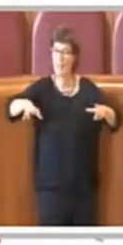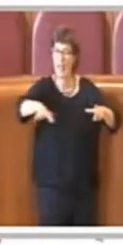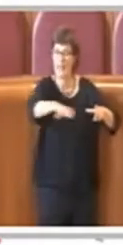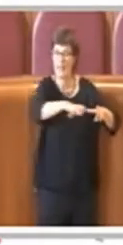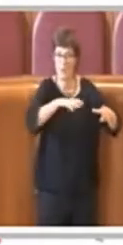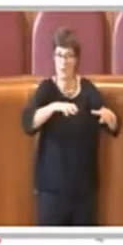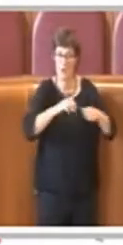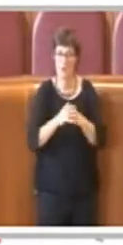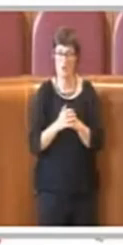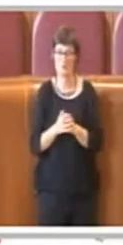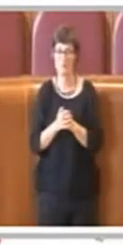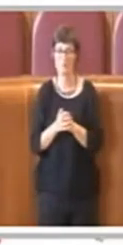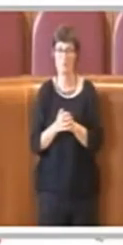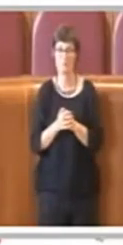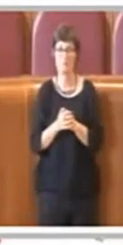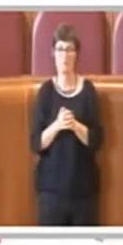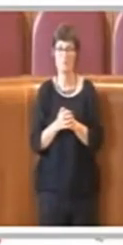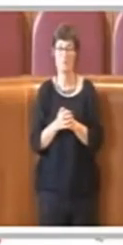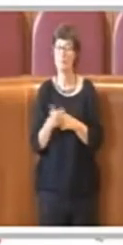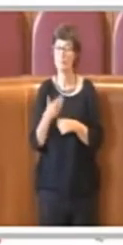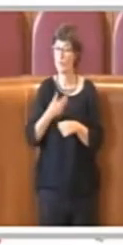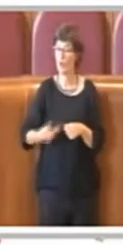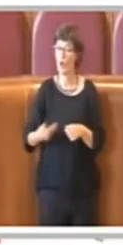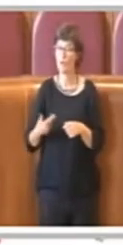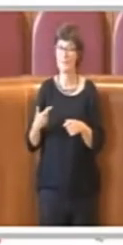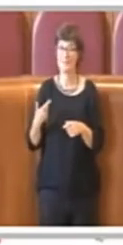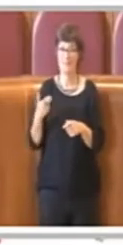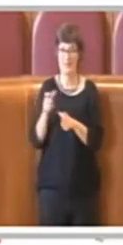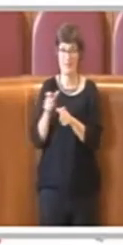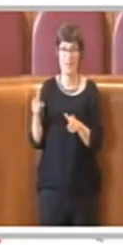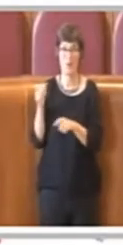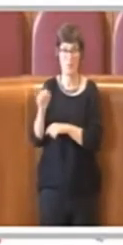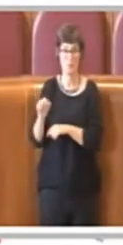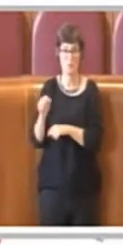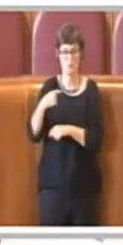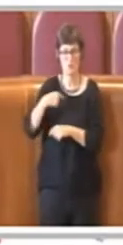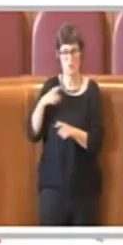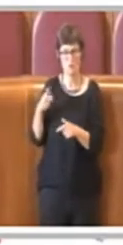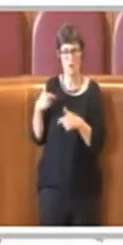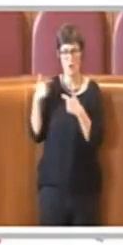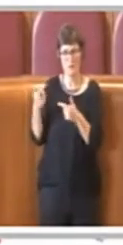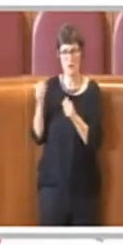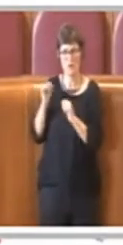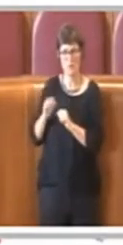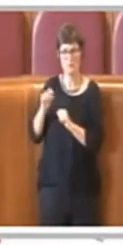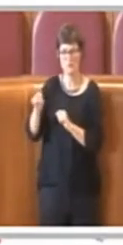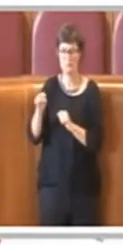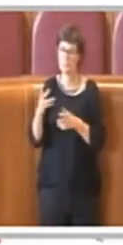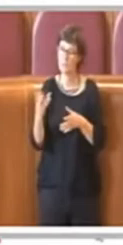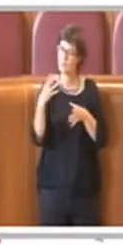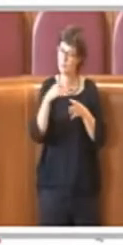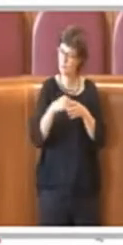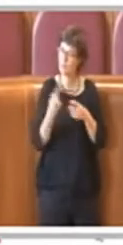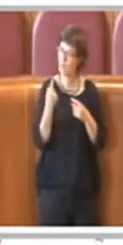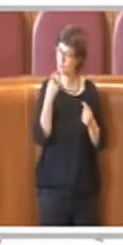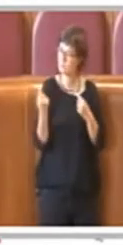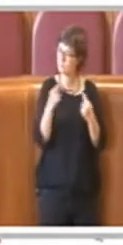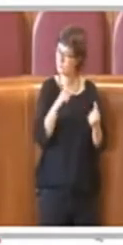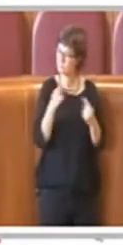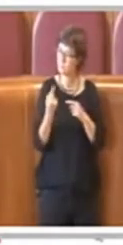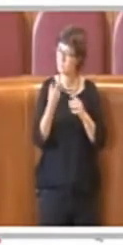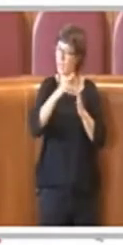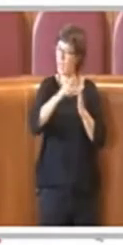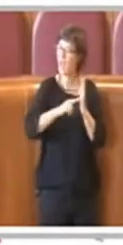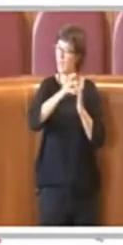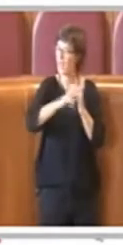contribuire alla costruzione del regolamento, ma alcuni di loro hanno preferito dialogare tramite comunicati pretestuosi, invece di cercare un